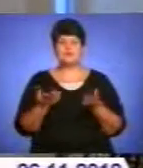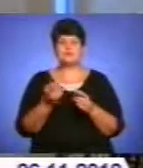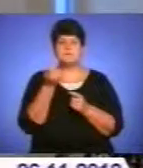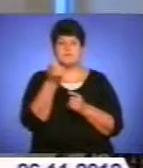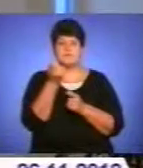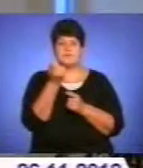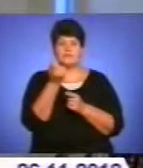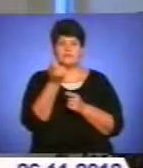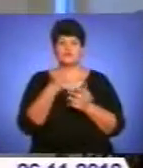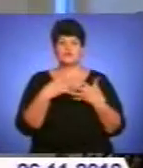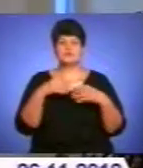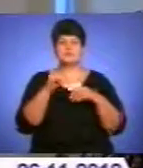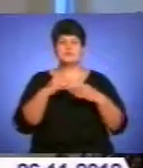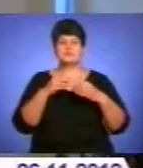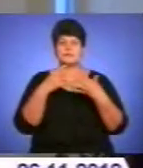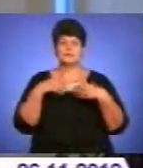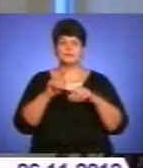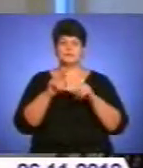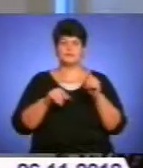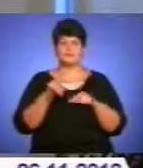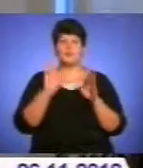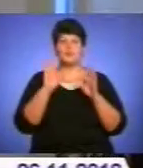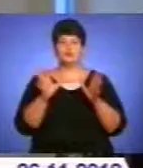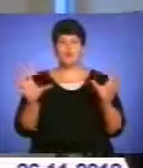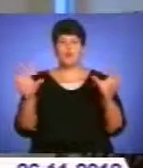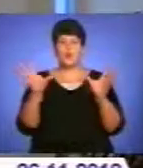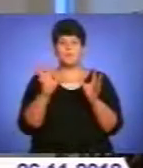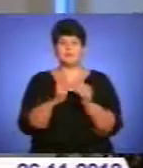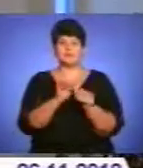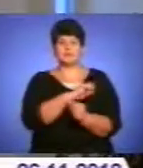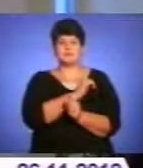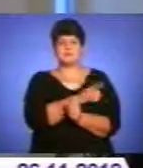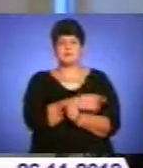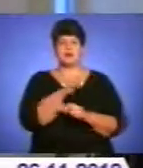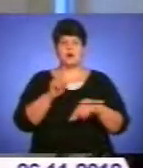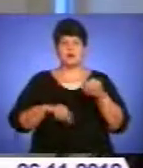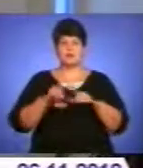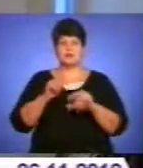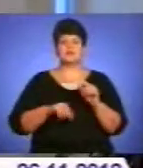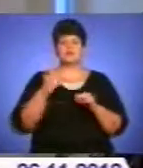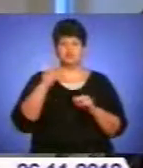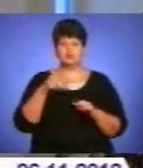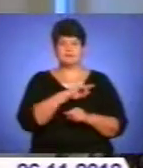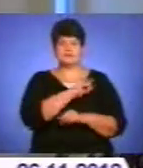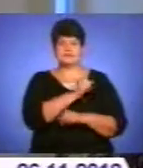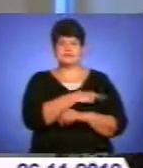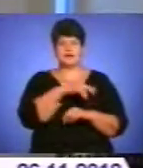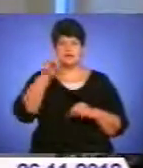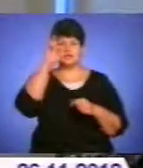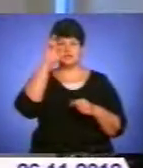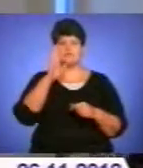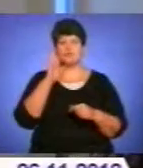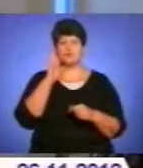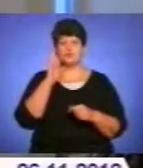нашого суспільства і з родини. Буде об'єднана міцна родина, буде міцна і держава. І будуть ті такі